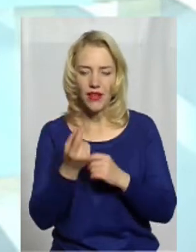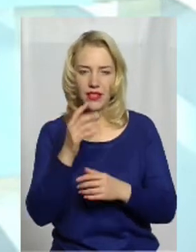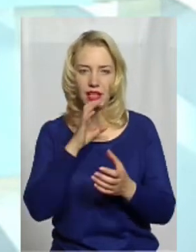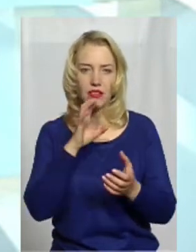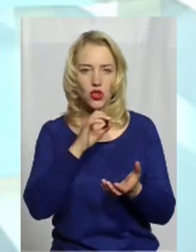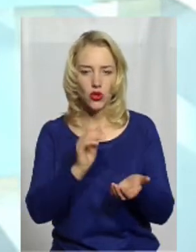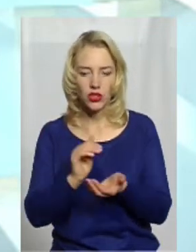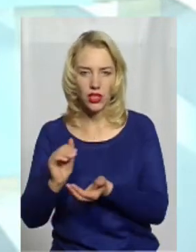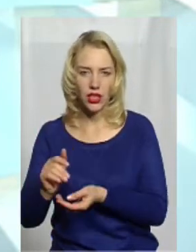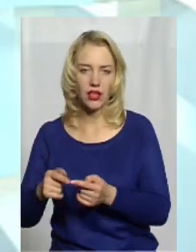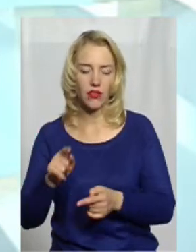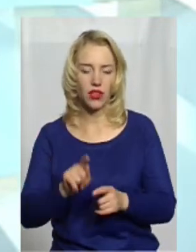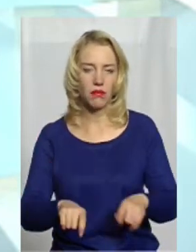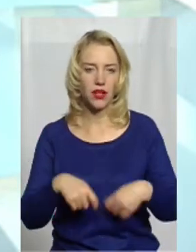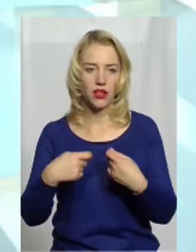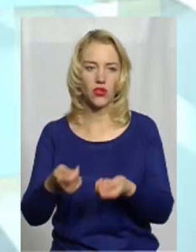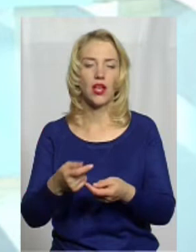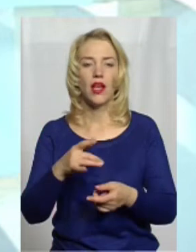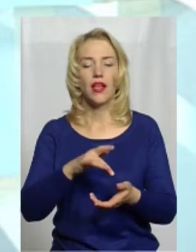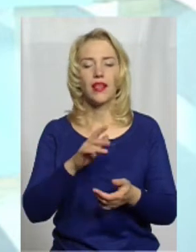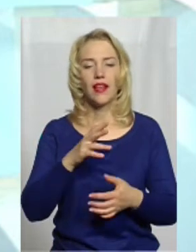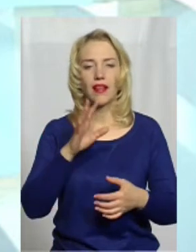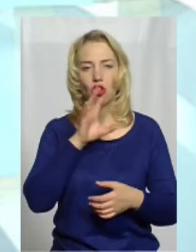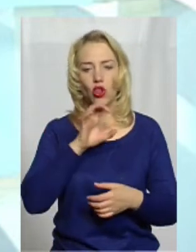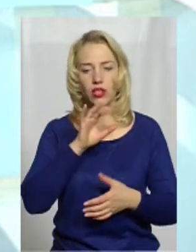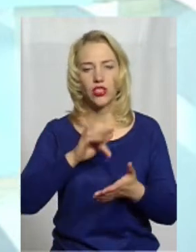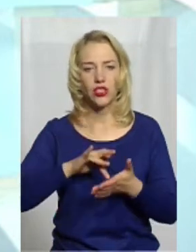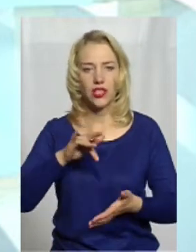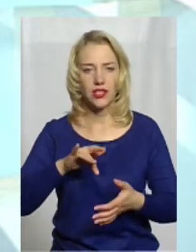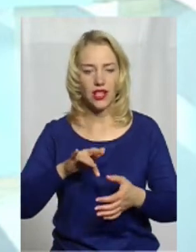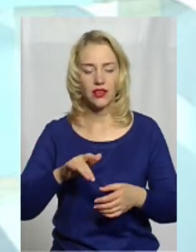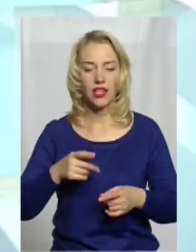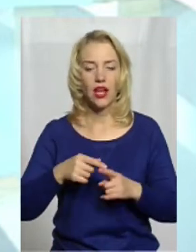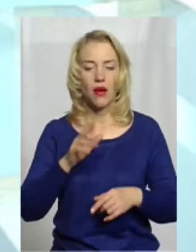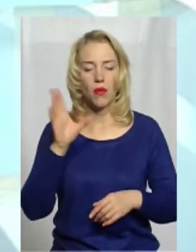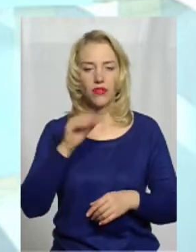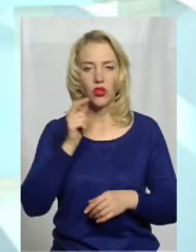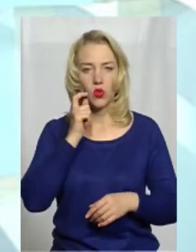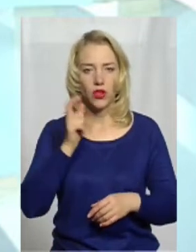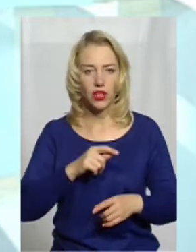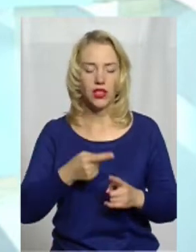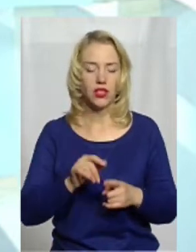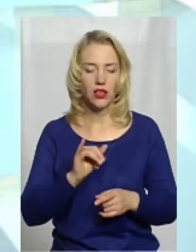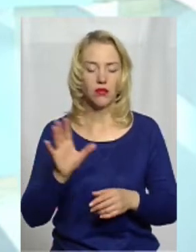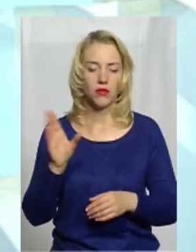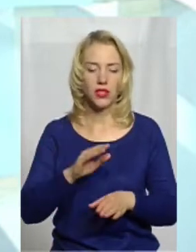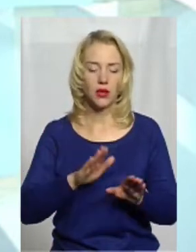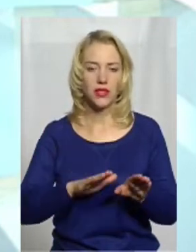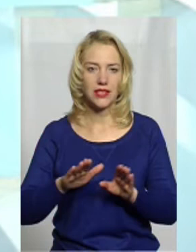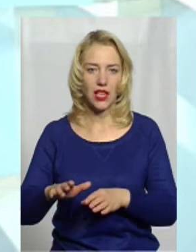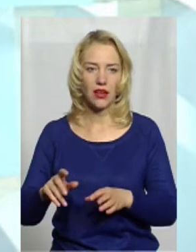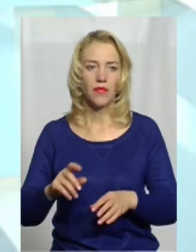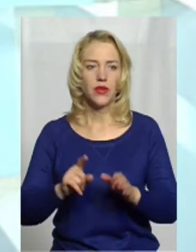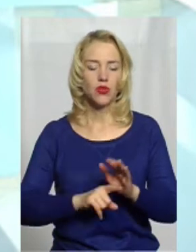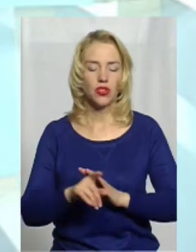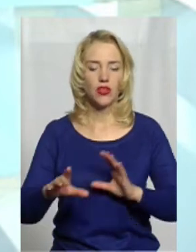цуцики передаються на кінологічні центри по всій Україні. І вже на місцях починається тренування з кінологом, який в